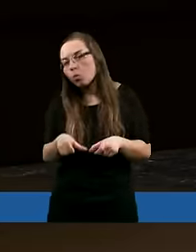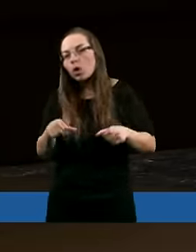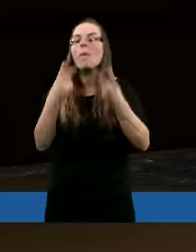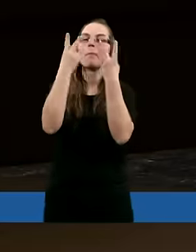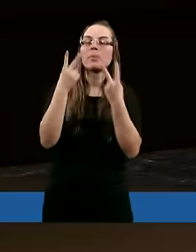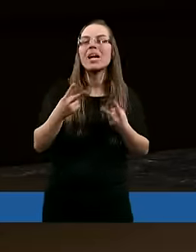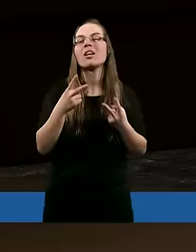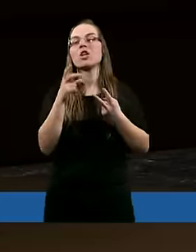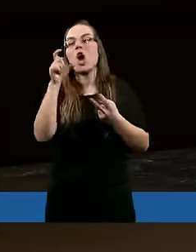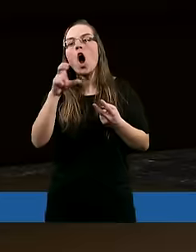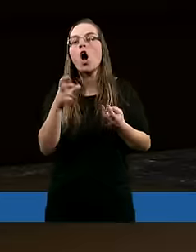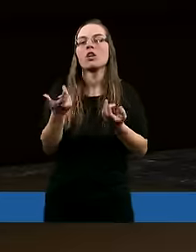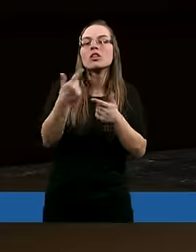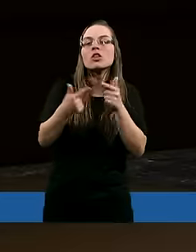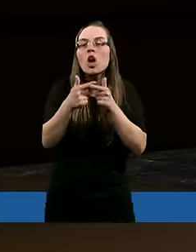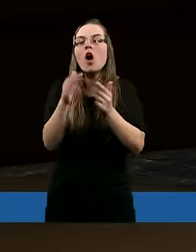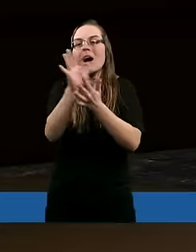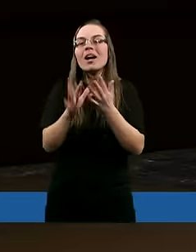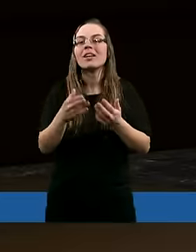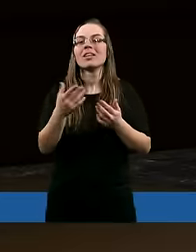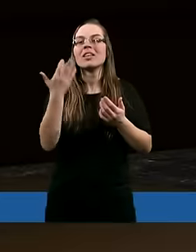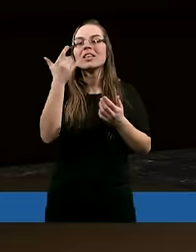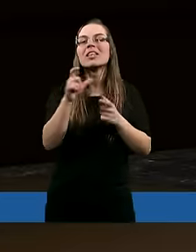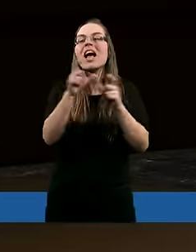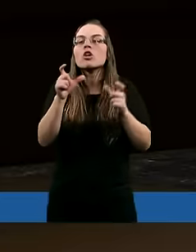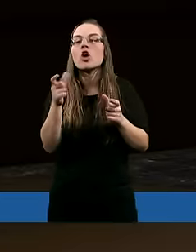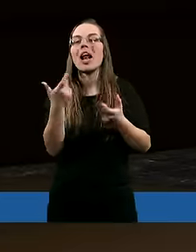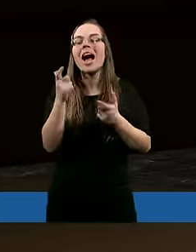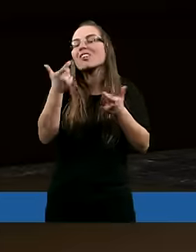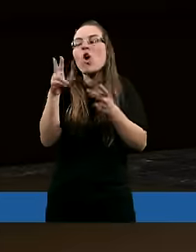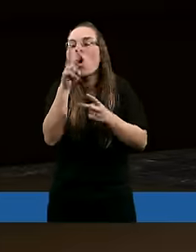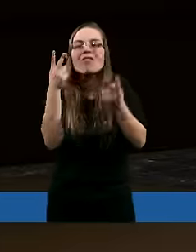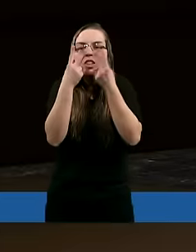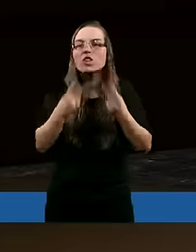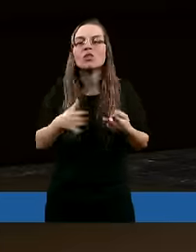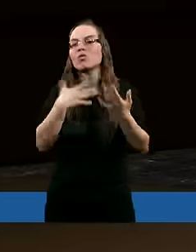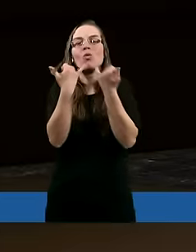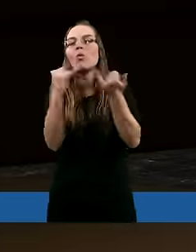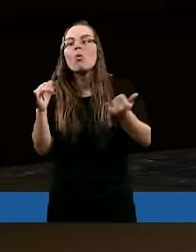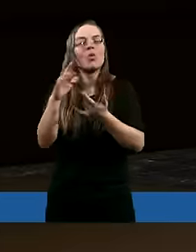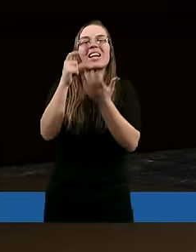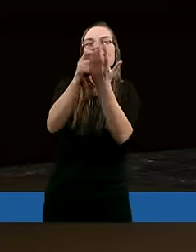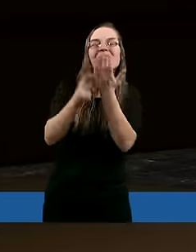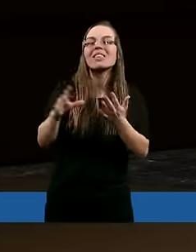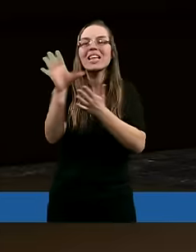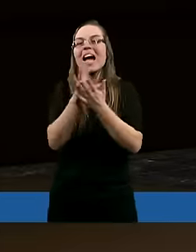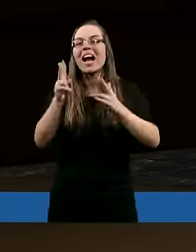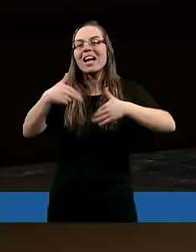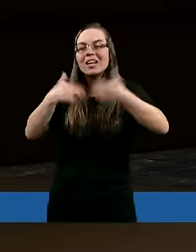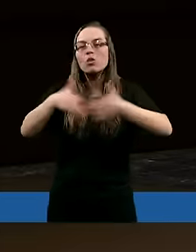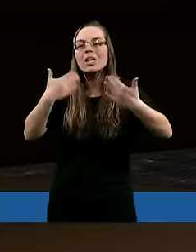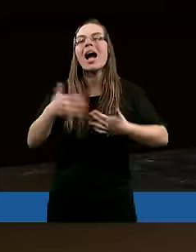i przeczytać. I wiecie, ilekroć cokolwiek czytam, różne są teksty każdego dnia.